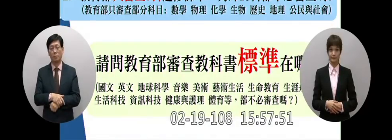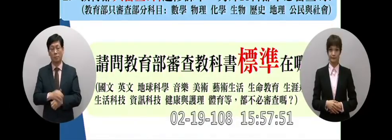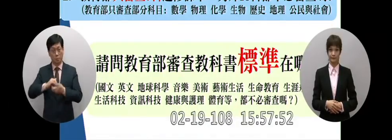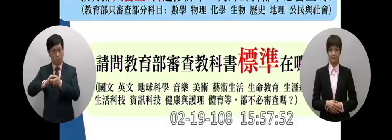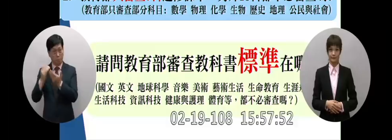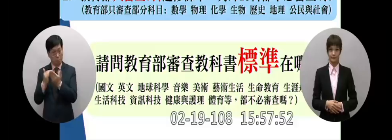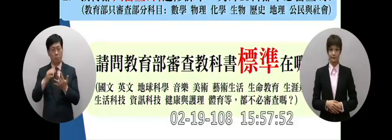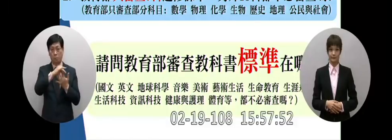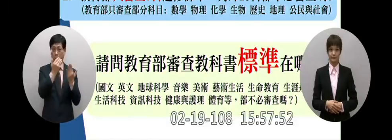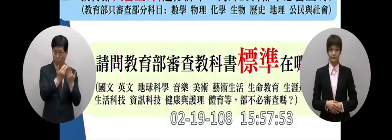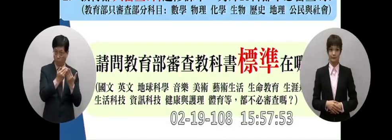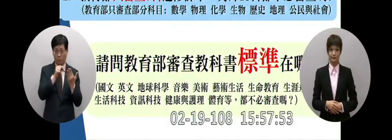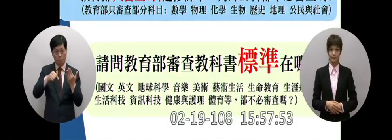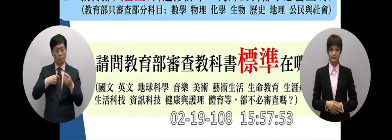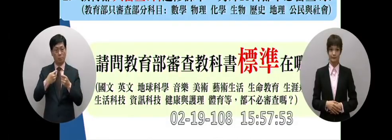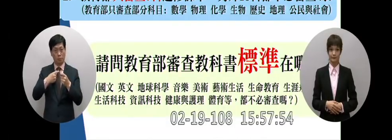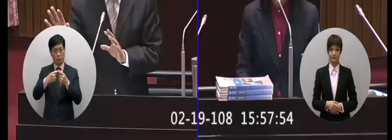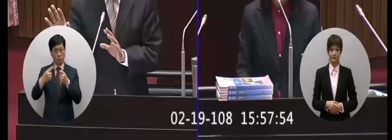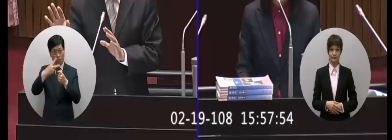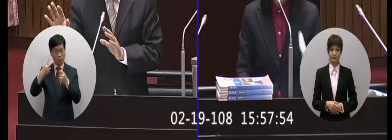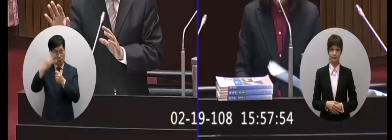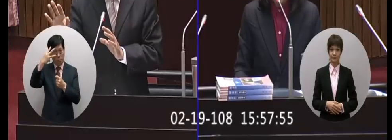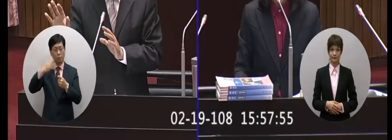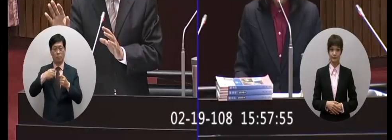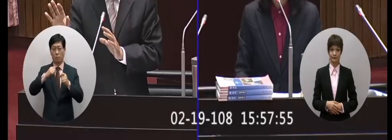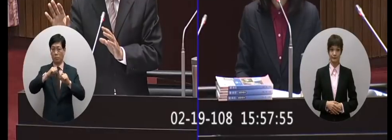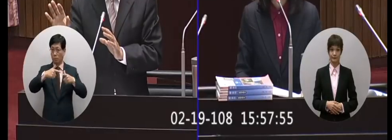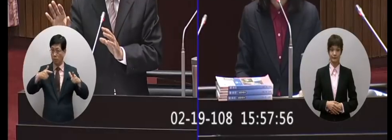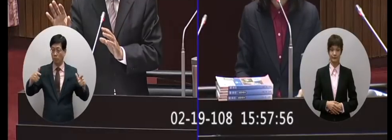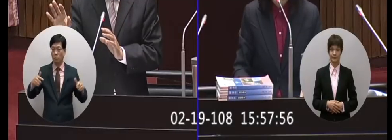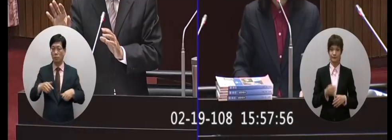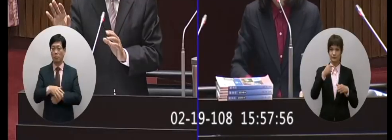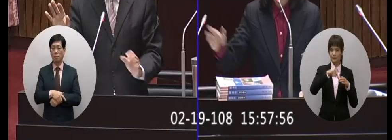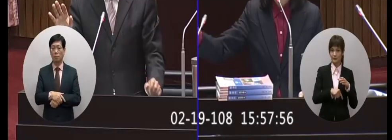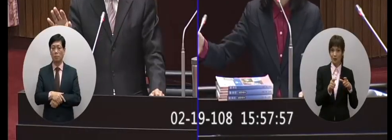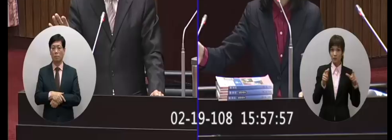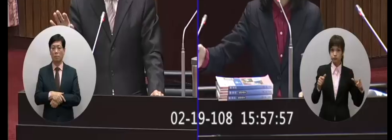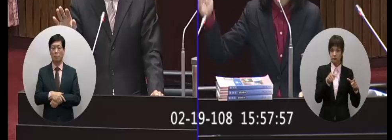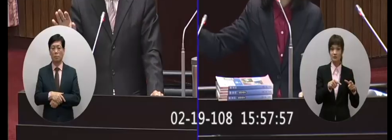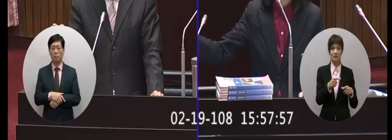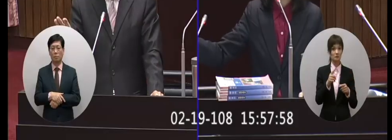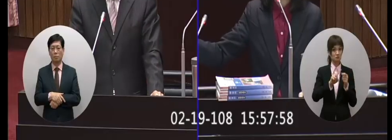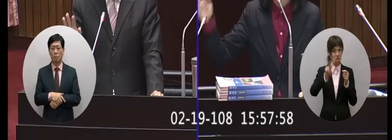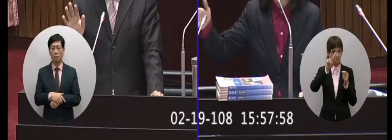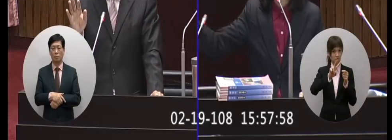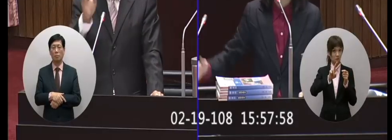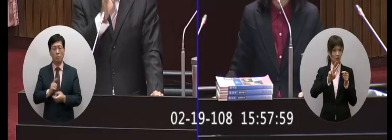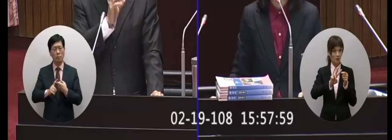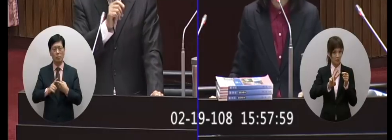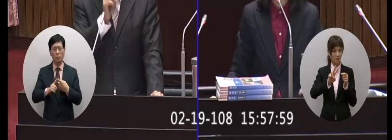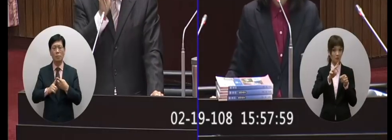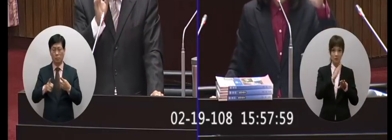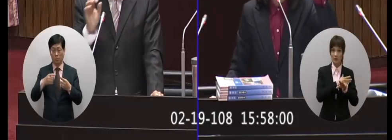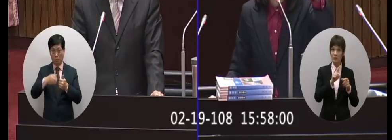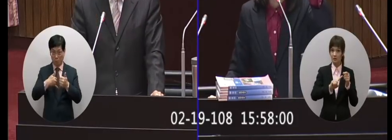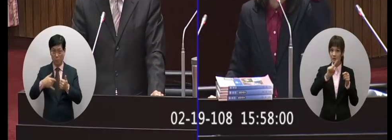必修到選修即使在高一高二高三是有不同的加深加廣啊我知道有的從高二開始有從高三開始有的高一就